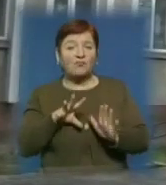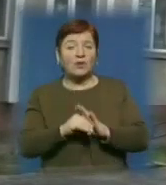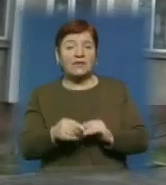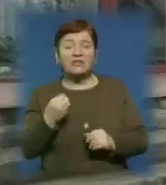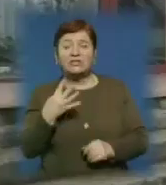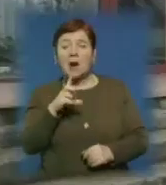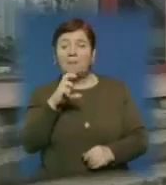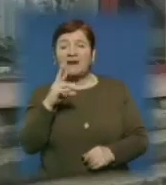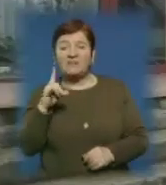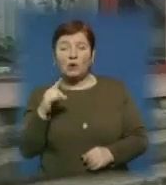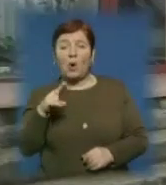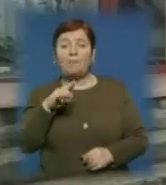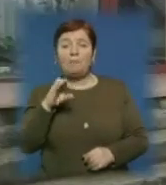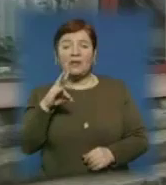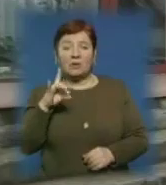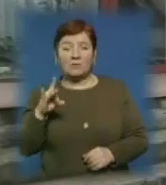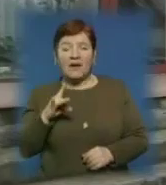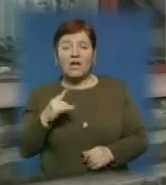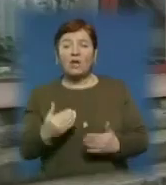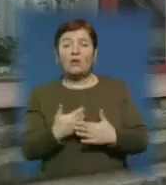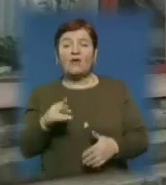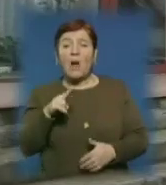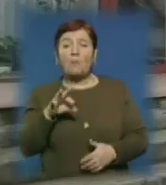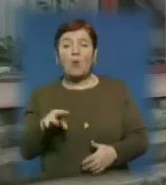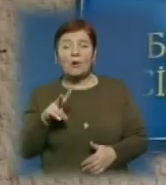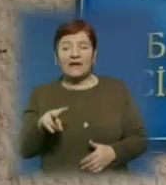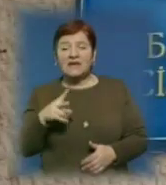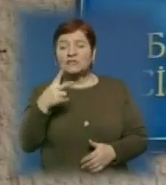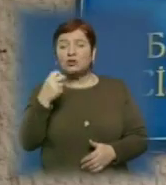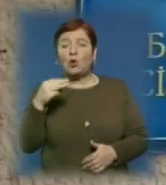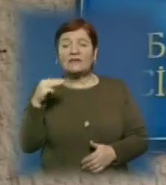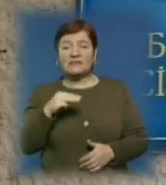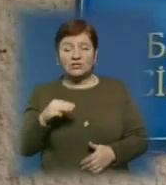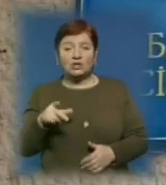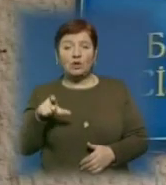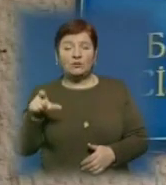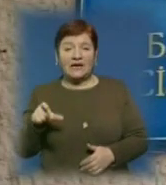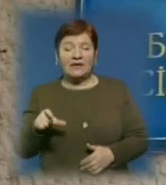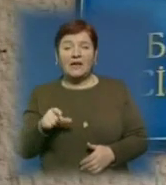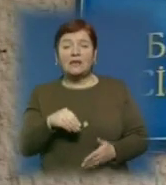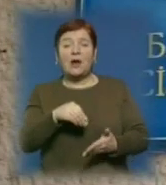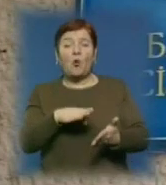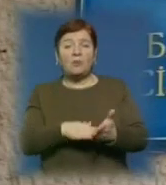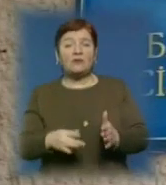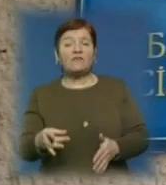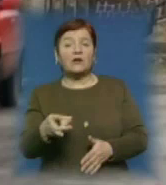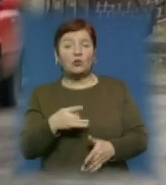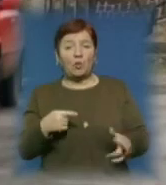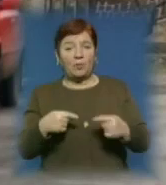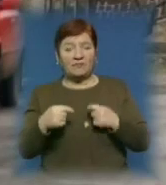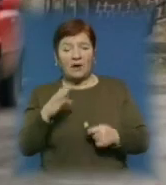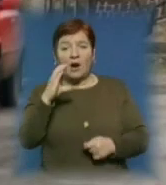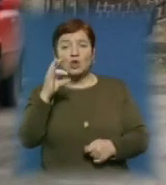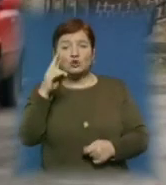й барвінок, підгорб та дове поле. Із 3600 людей лише 28 знаходяться на обліку в районному управлінні